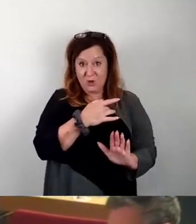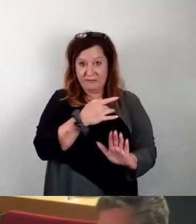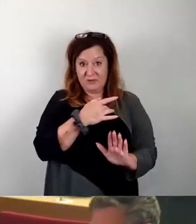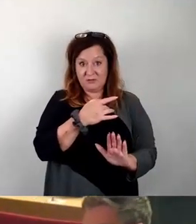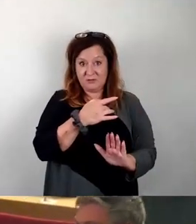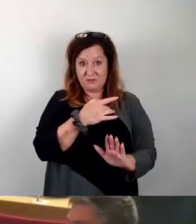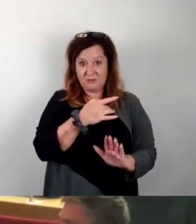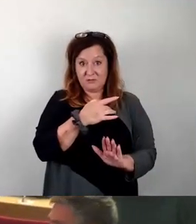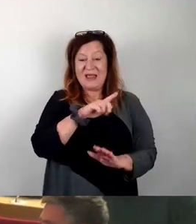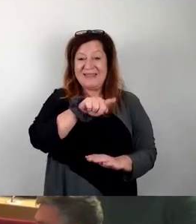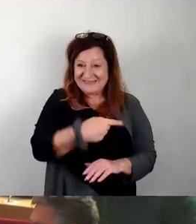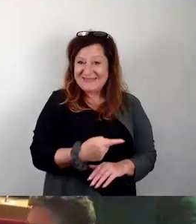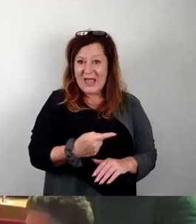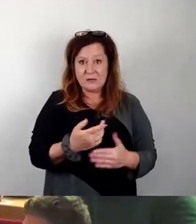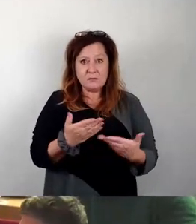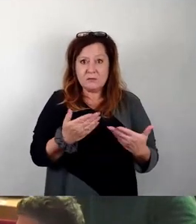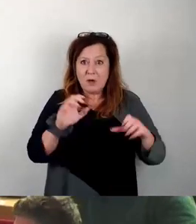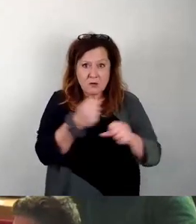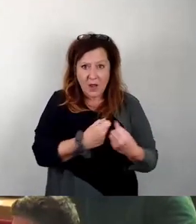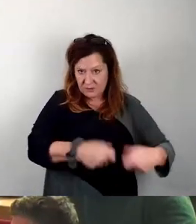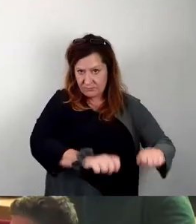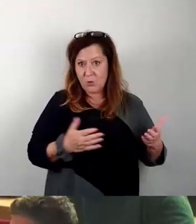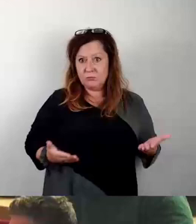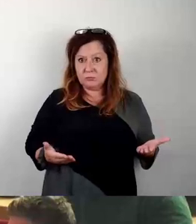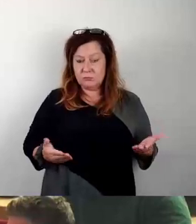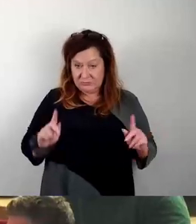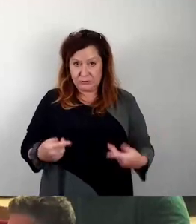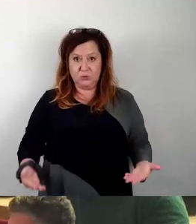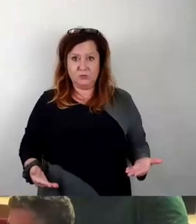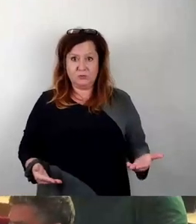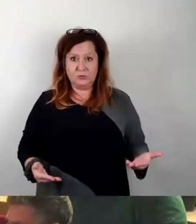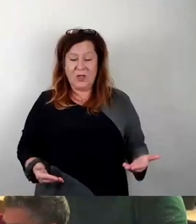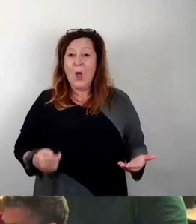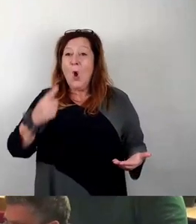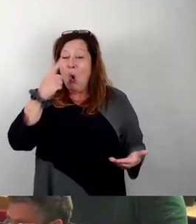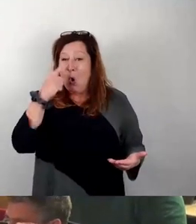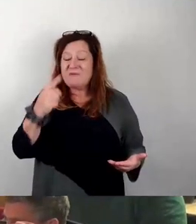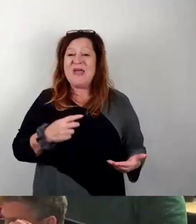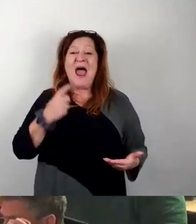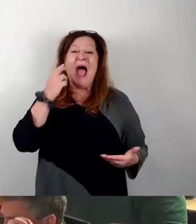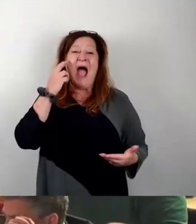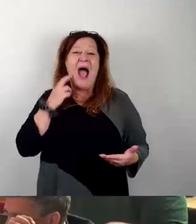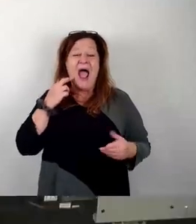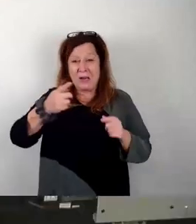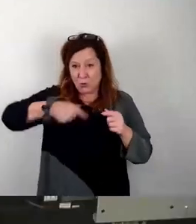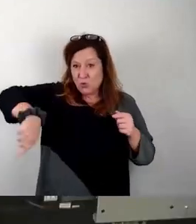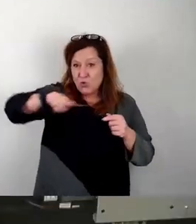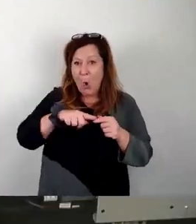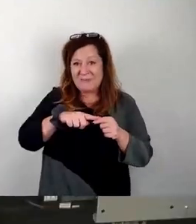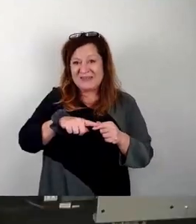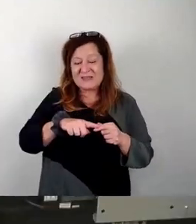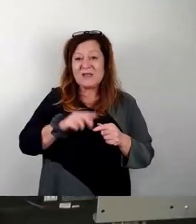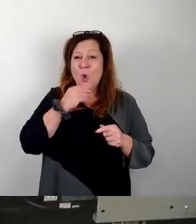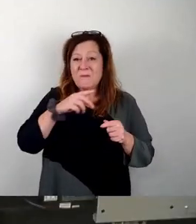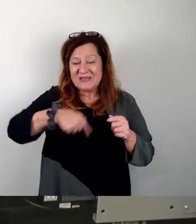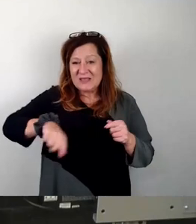dann können wir den halt nie bauen. Und wenn wir den auf dem Alt-Gurbezer-Ring jetzt gerade schon bauen und dort nicht mehr eingreifen können,